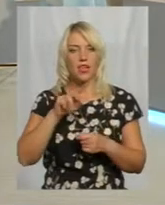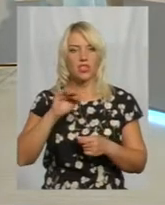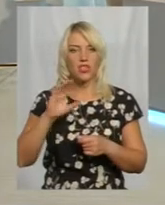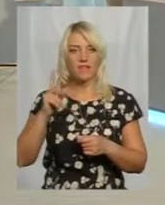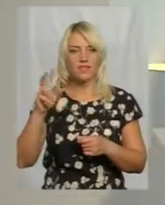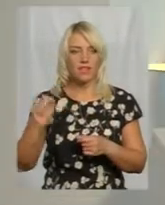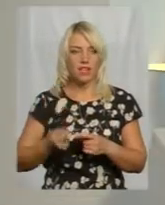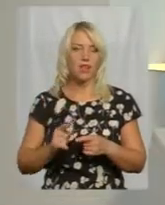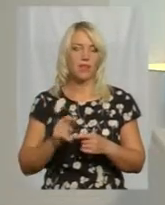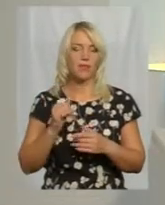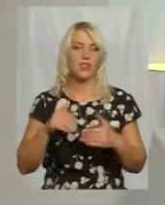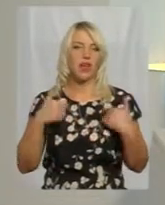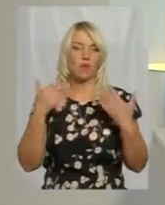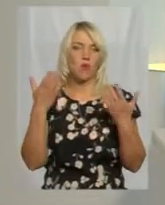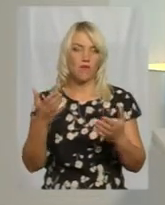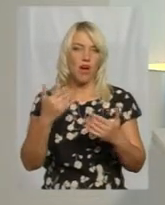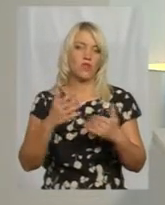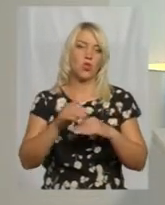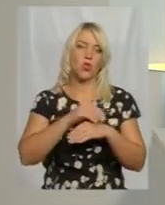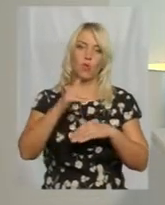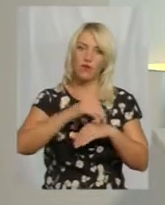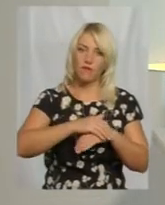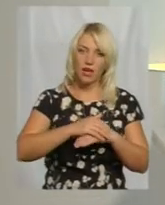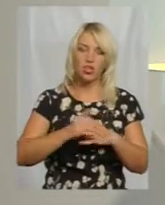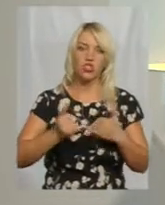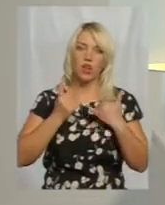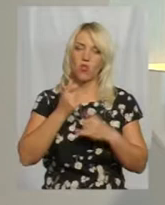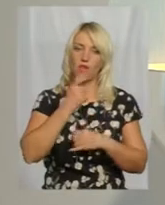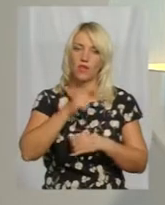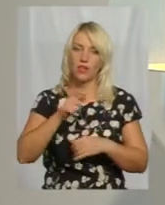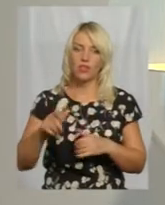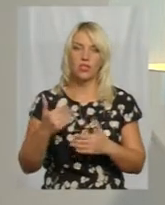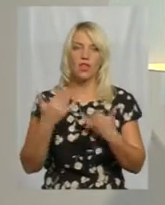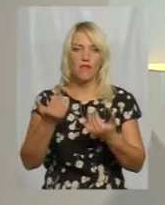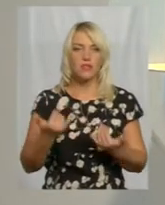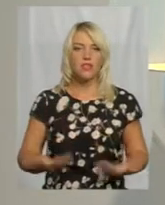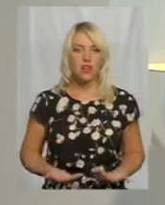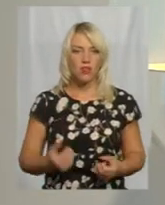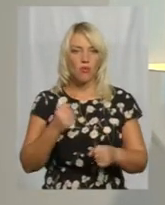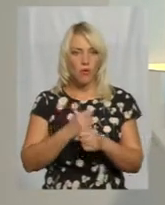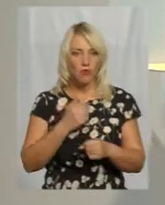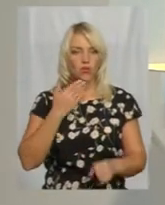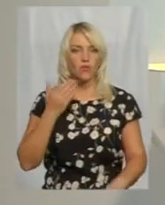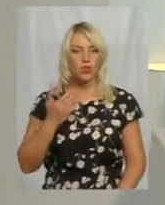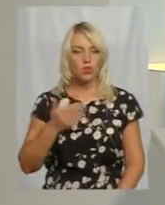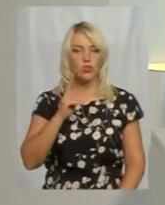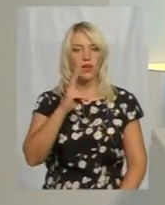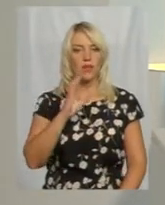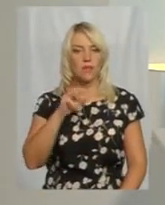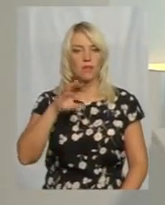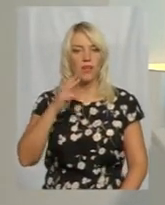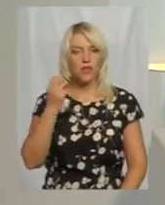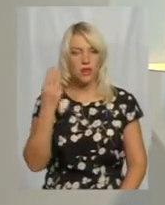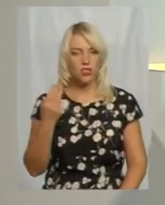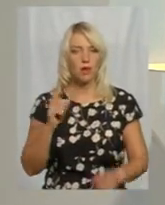Дякую. Добрий вечір вам, шановні глядачі. Для вас у студії наживо працюють ведуча Олена Кеміняш із сурдоперекладачем Оксаною